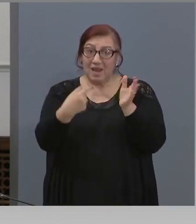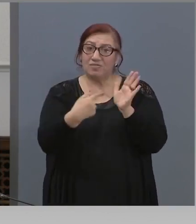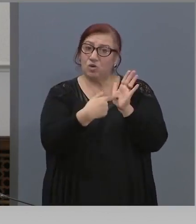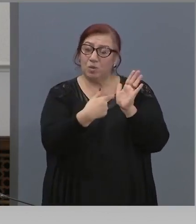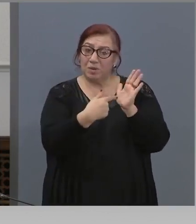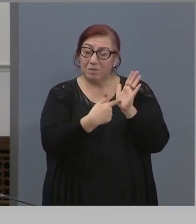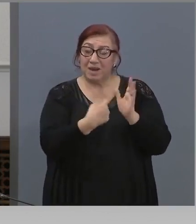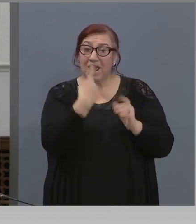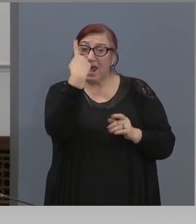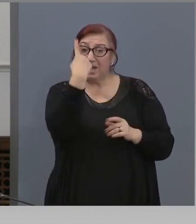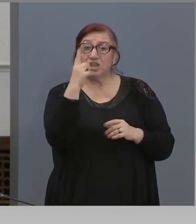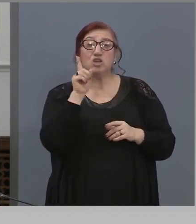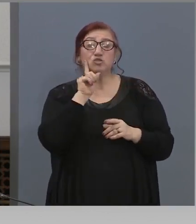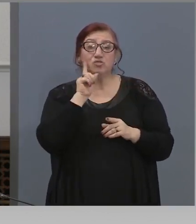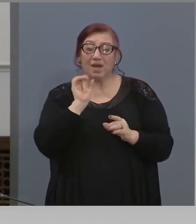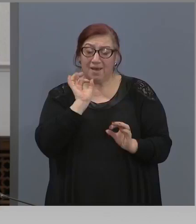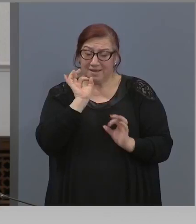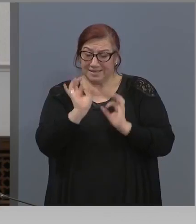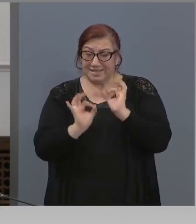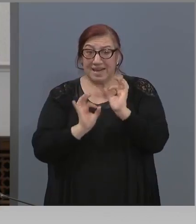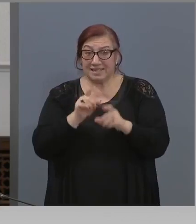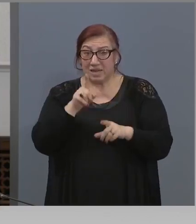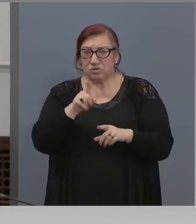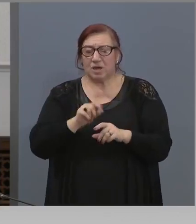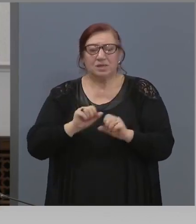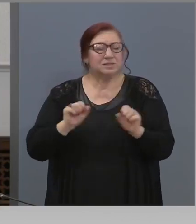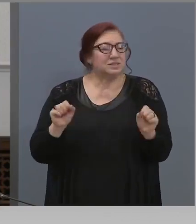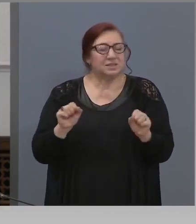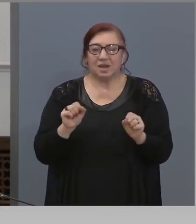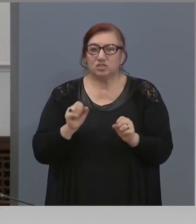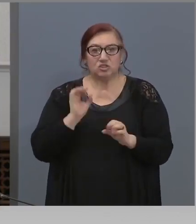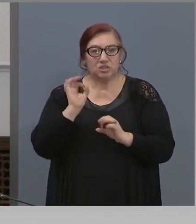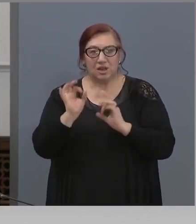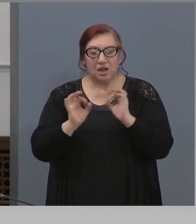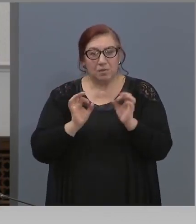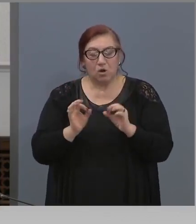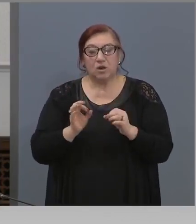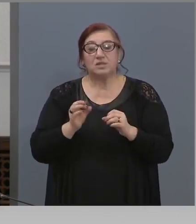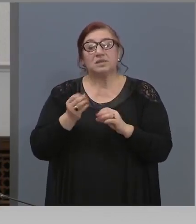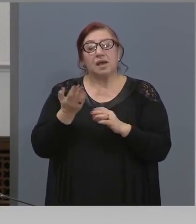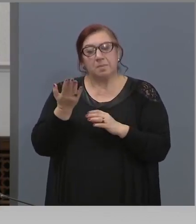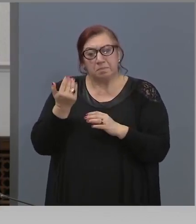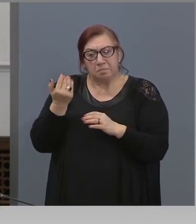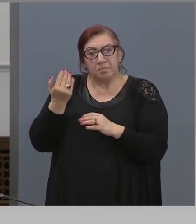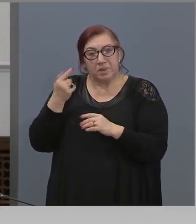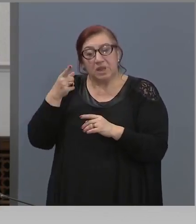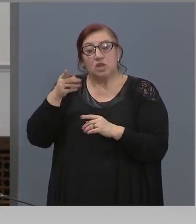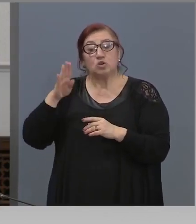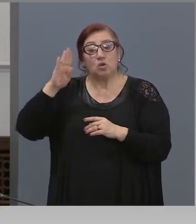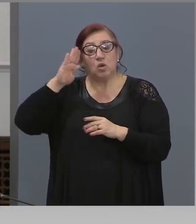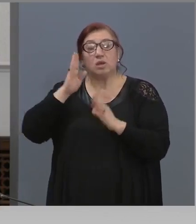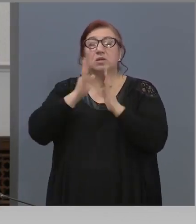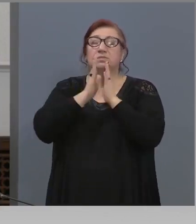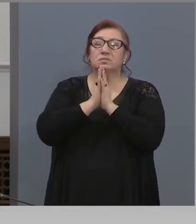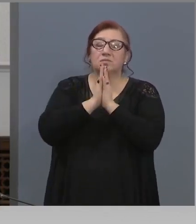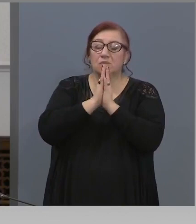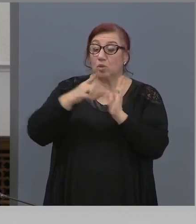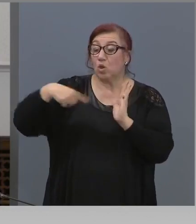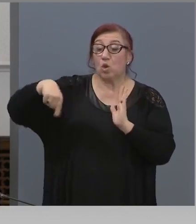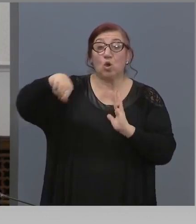заразен от тая страшна болезн. Не много време преди да го приемат в болниците, е служил с други духовници,